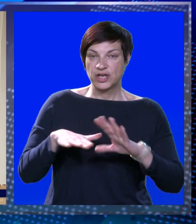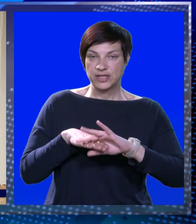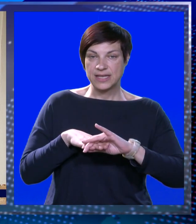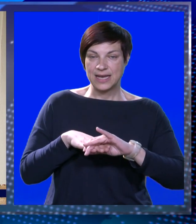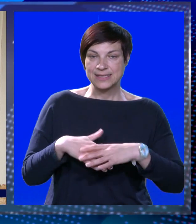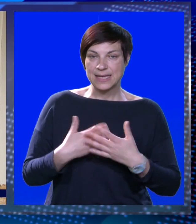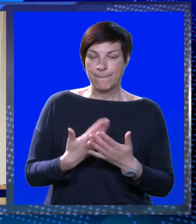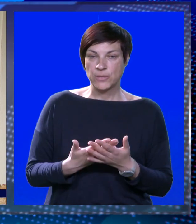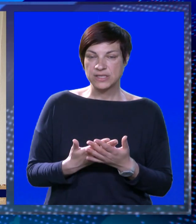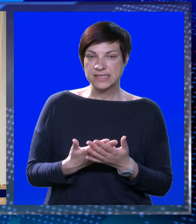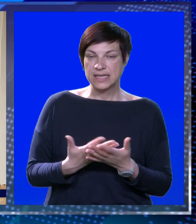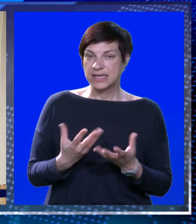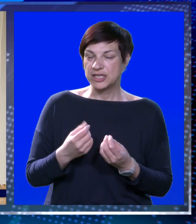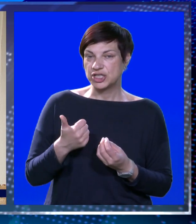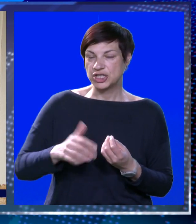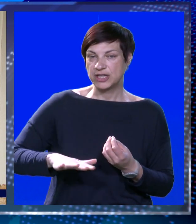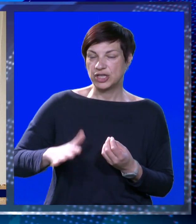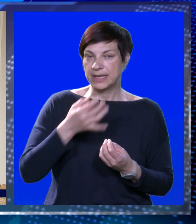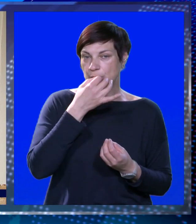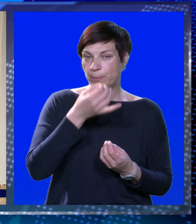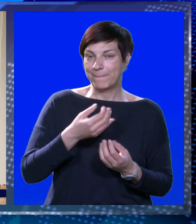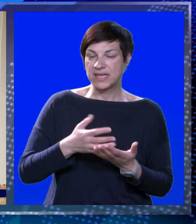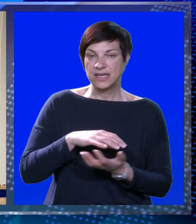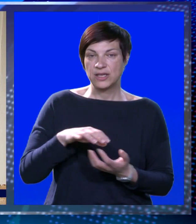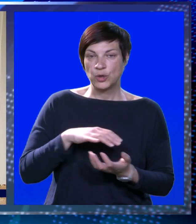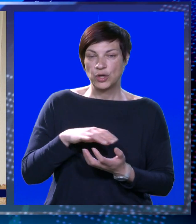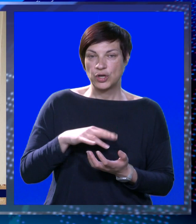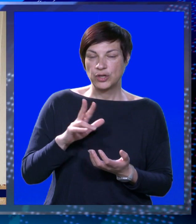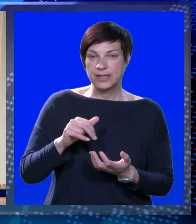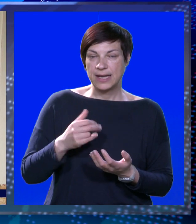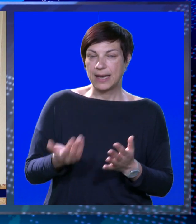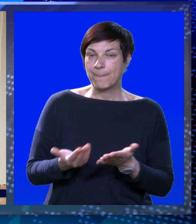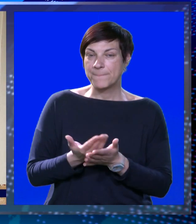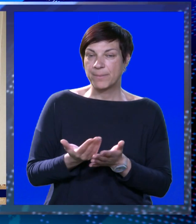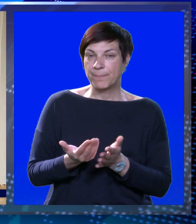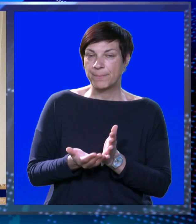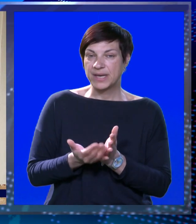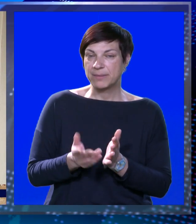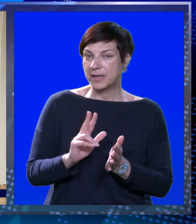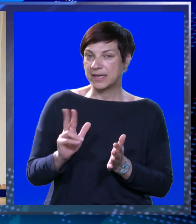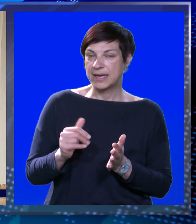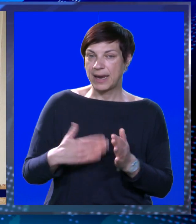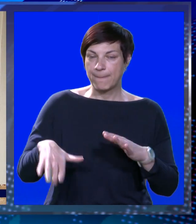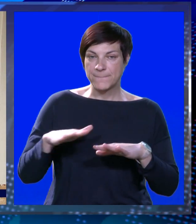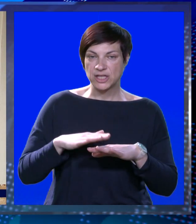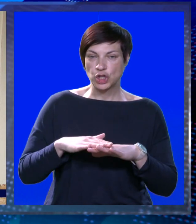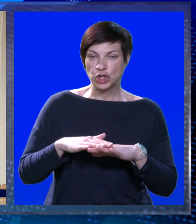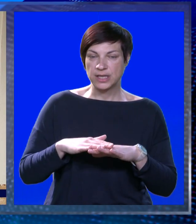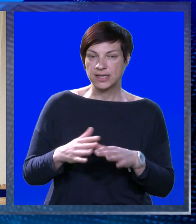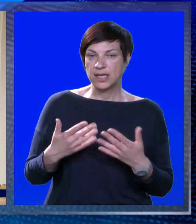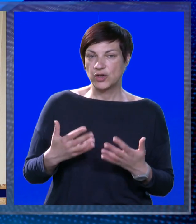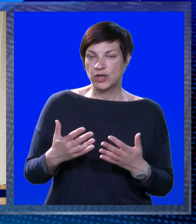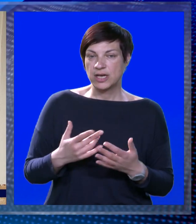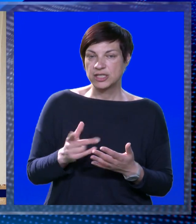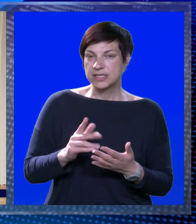roditele zaposlena i da je najčešće jedno djete u pitanju, znači roditelj ima primanja, ostvaruje primanja, nema nikakvih dodatnih